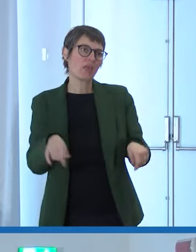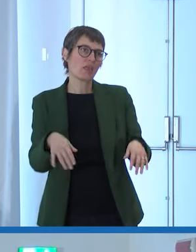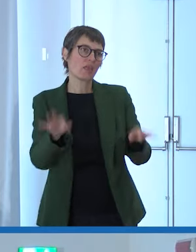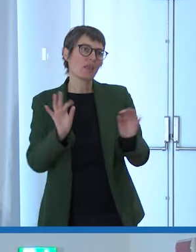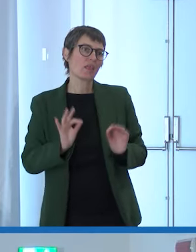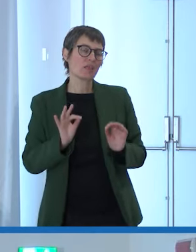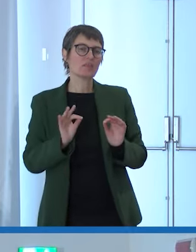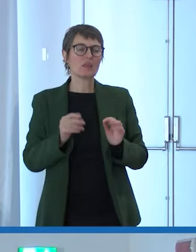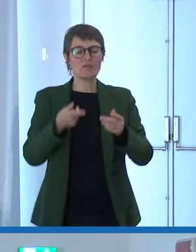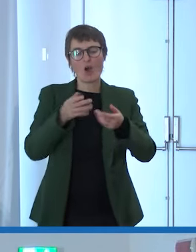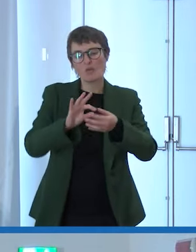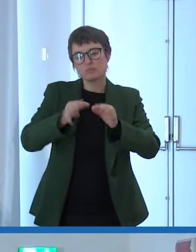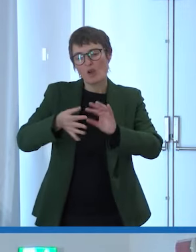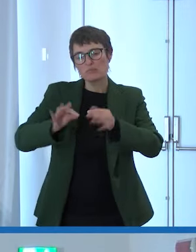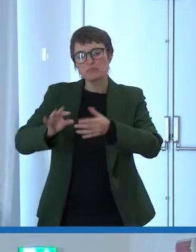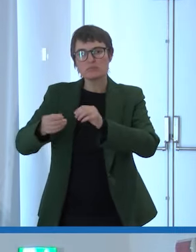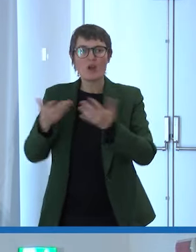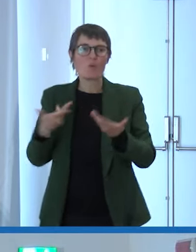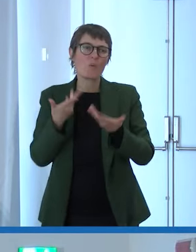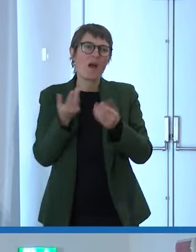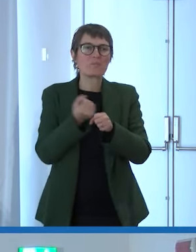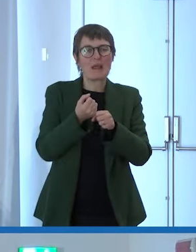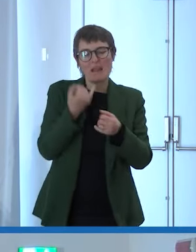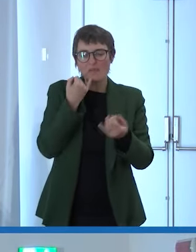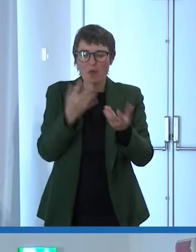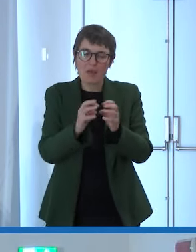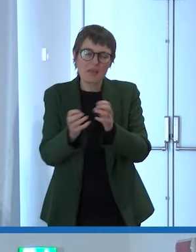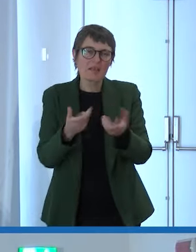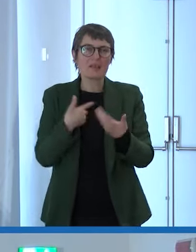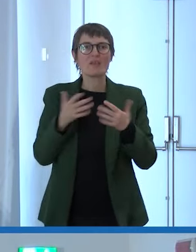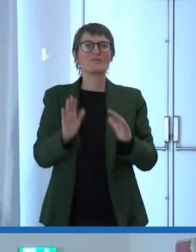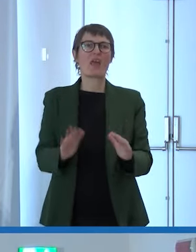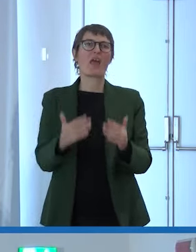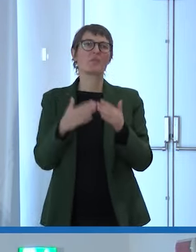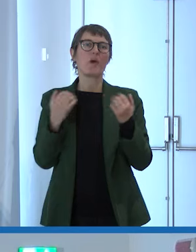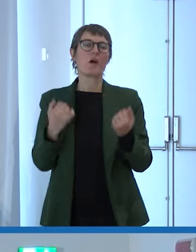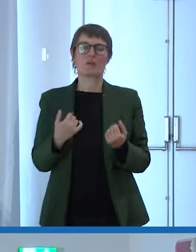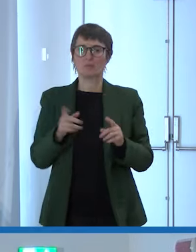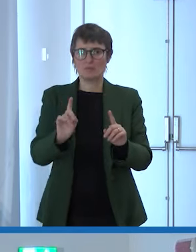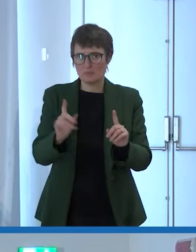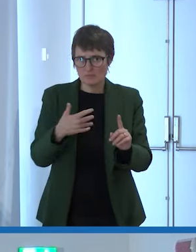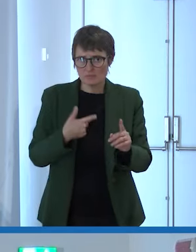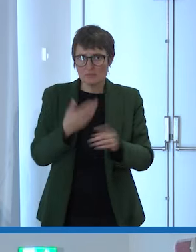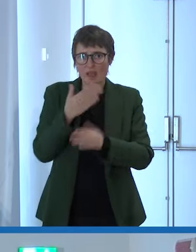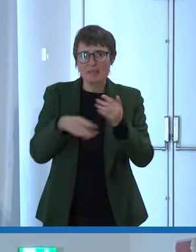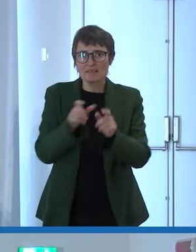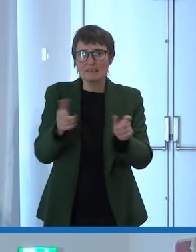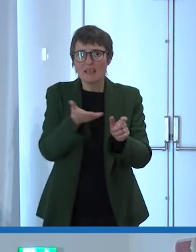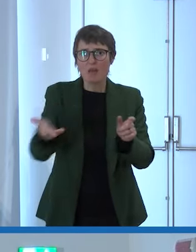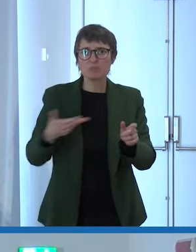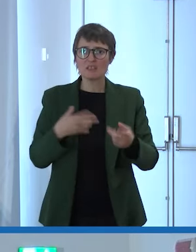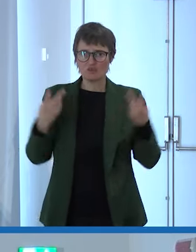collanine con la pasta cioè noi dobbiamo i disabili hanno una vita molto articolata e queste due persone che sono